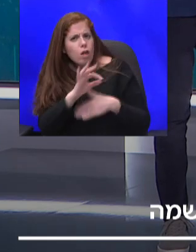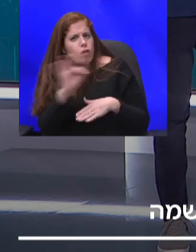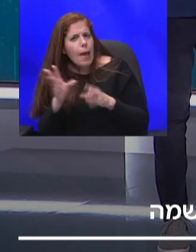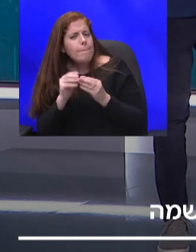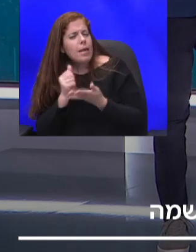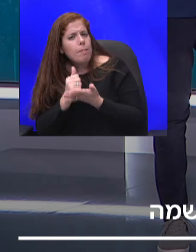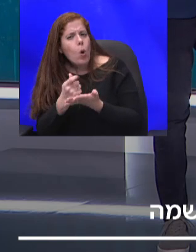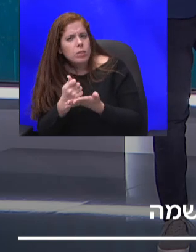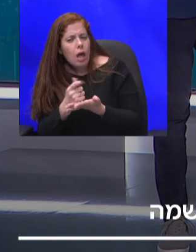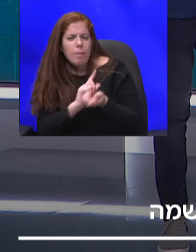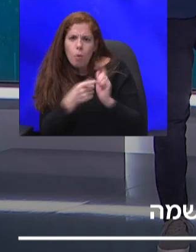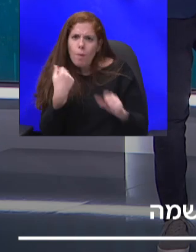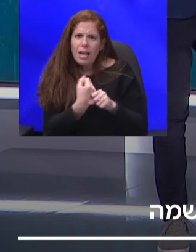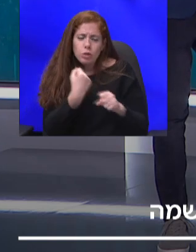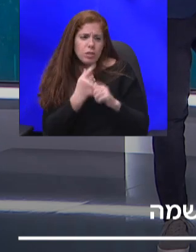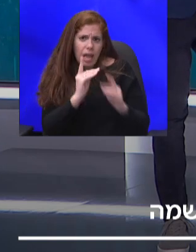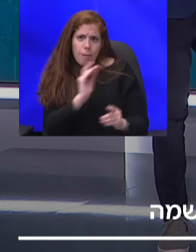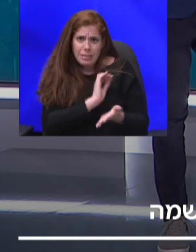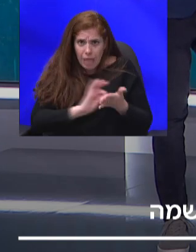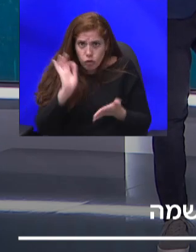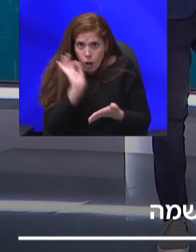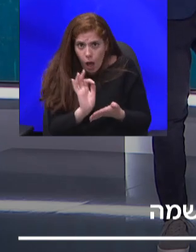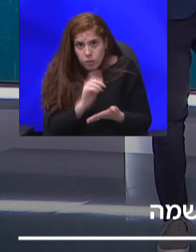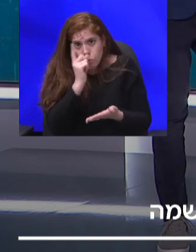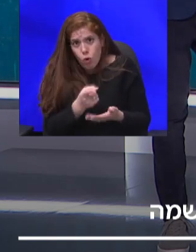דרך המשרד שלך, שזה מה שהוא היה אמור לעשות. למה זה ככה?